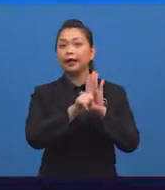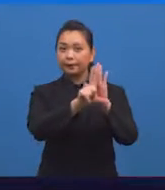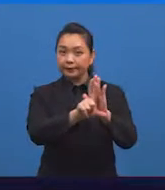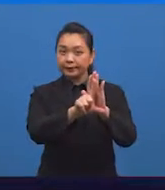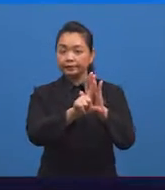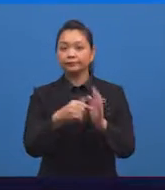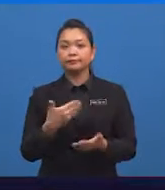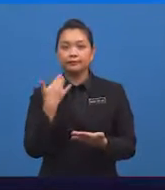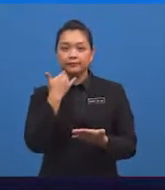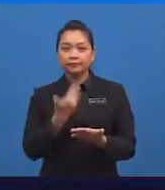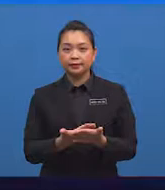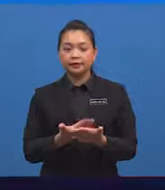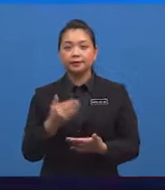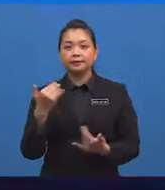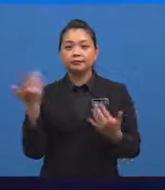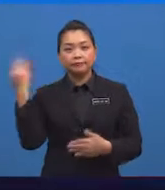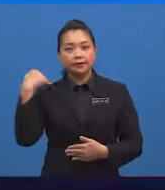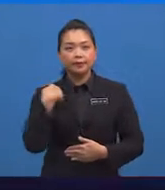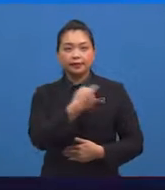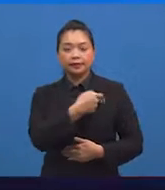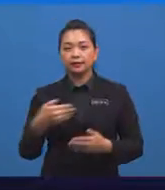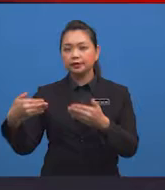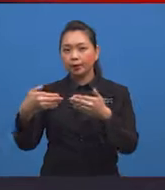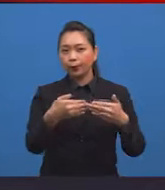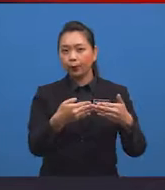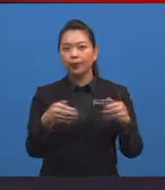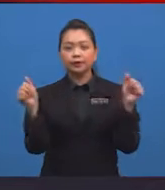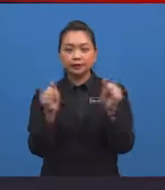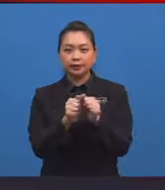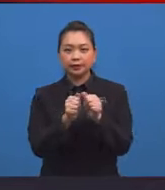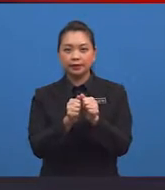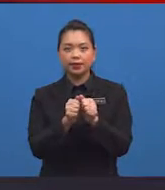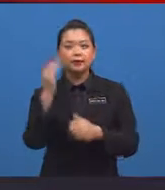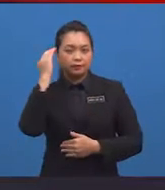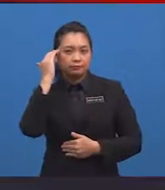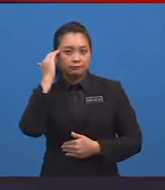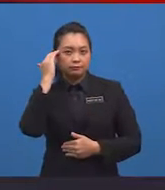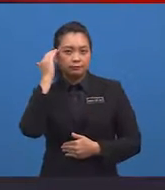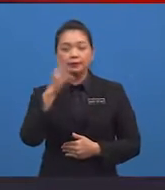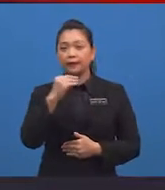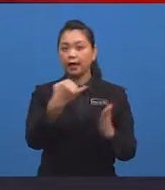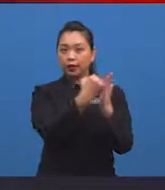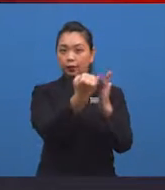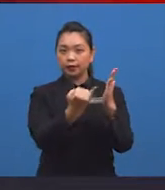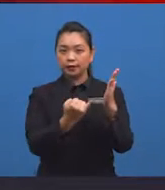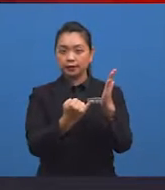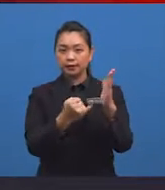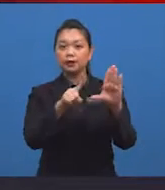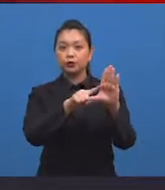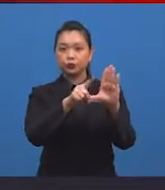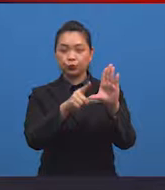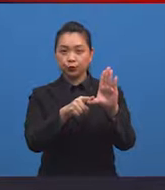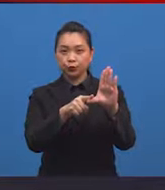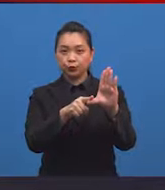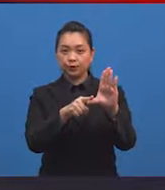Baik, mari kita teruskan pula dengan mengenal dan melukis sudut